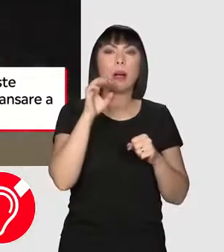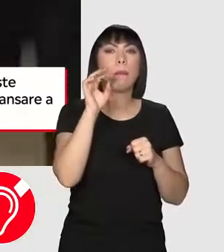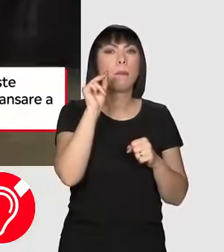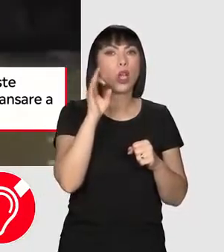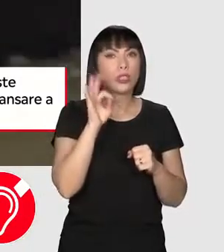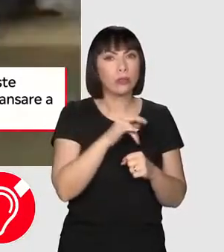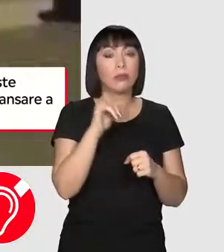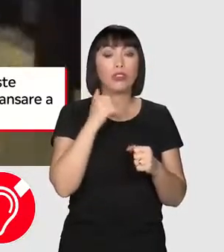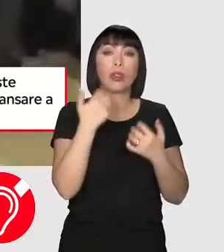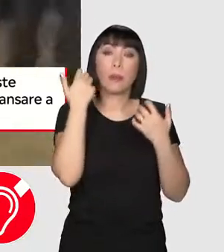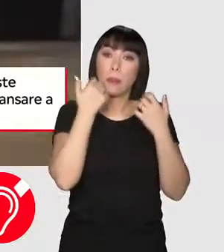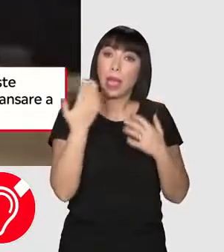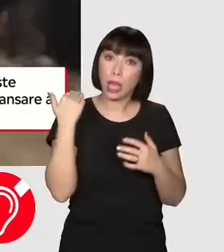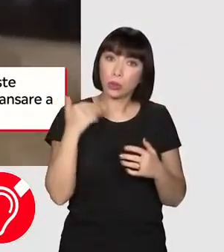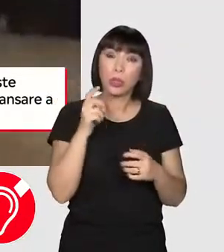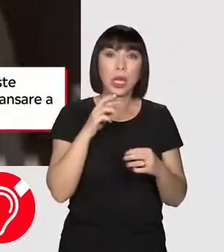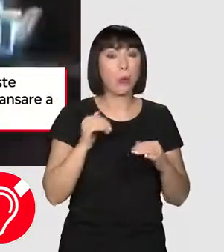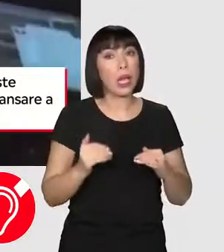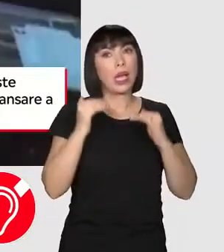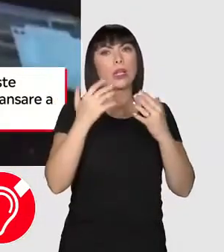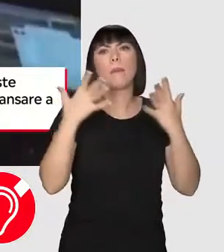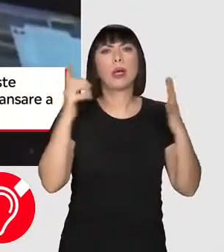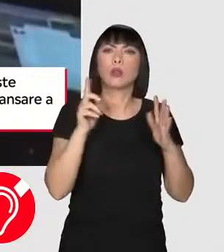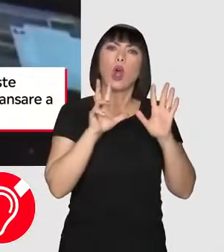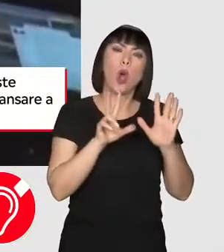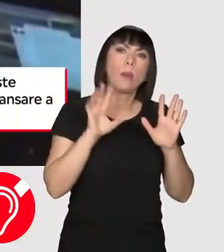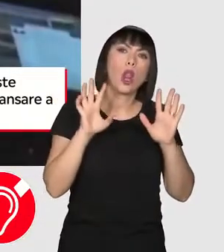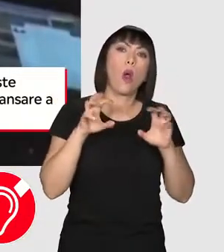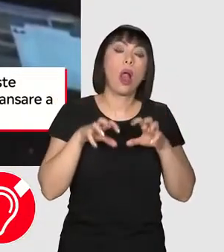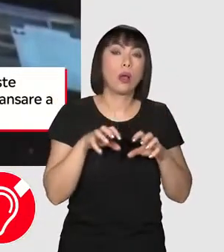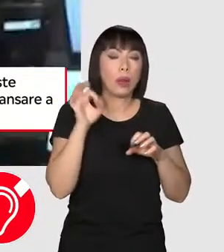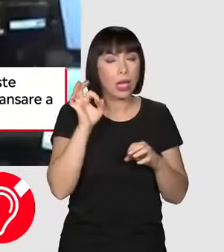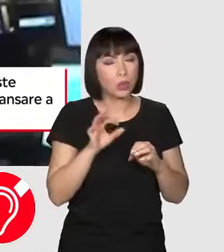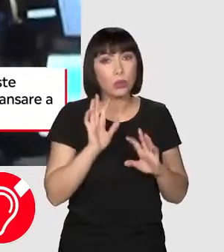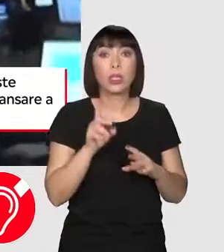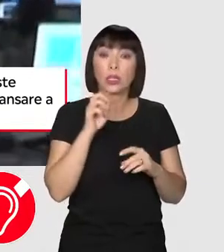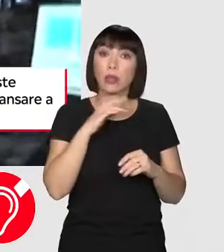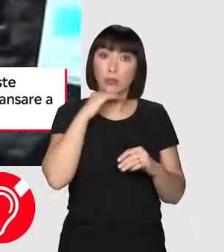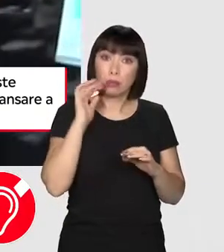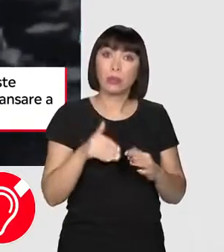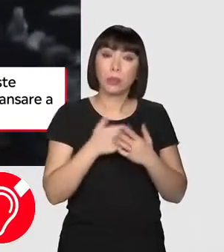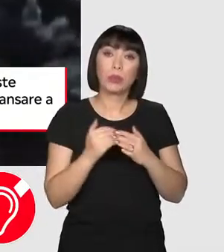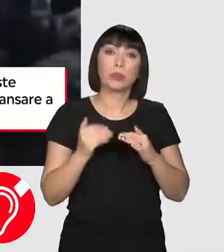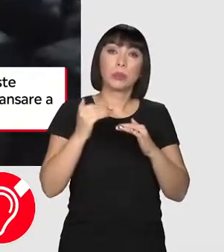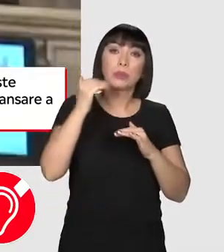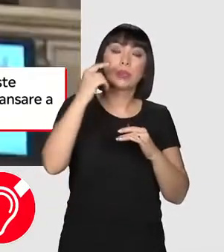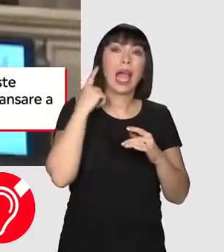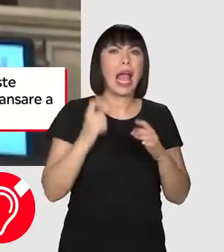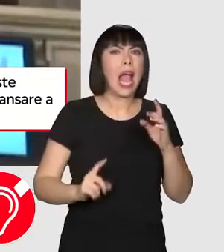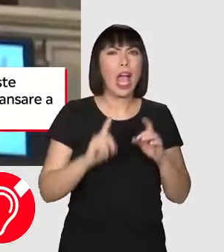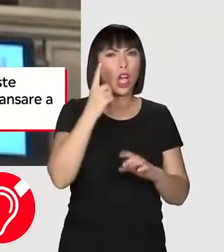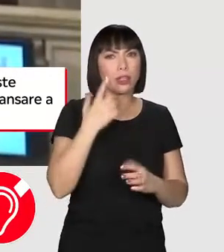pierdut. Creștele nu sunt foarte mari undeva la 8-9% pentru primul loc, dar sunt îndeajuns de multe încât să urce indicele la un record.